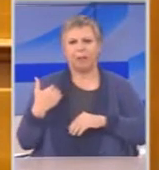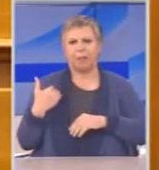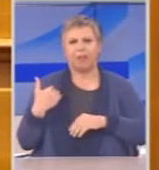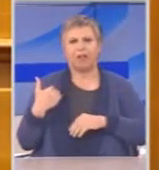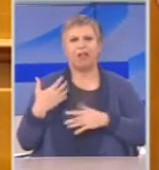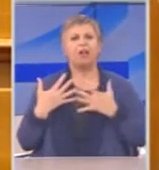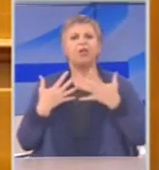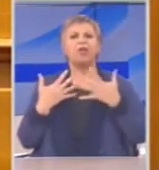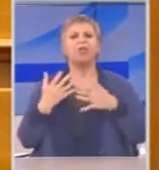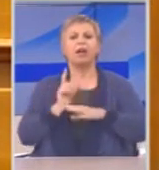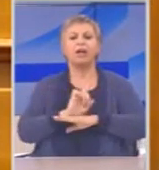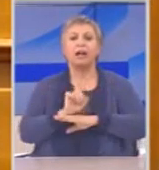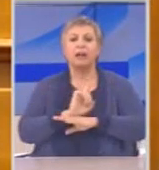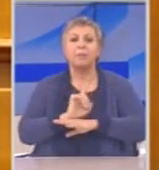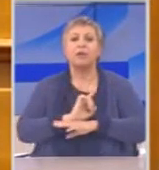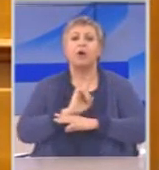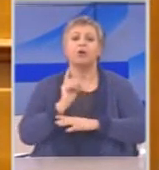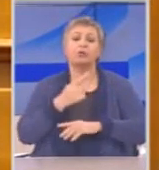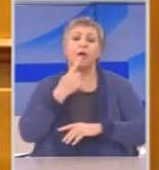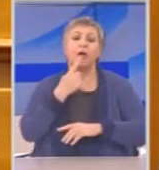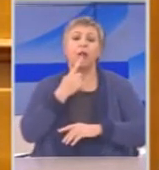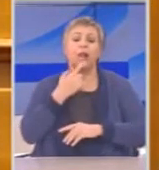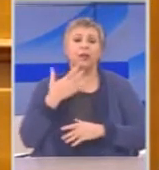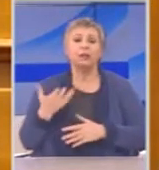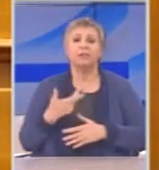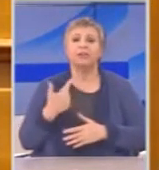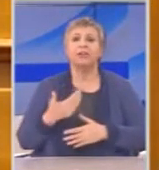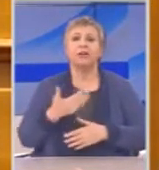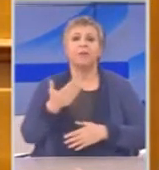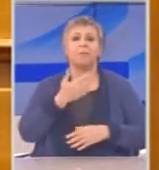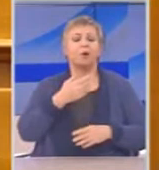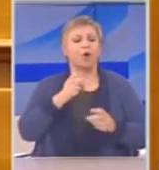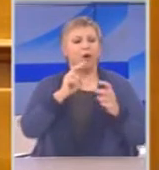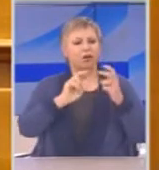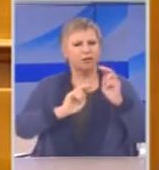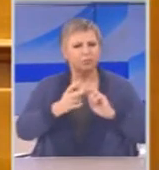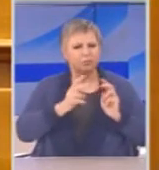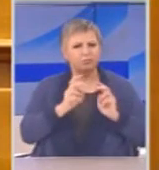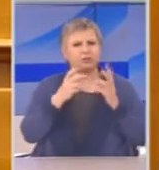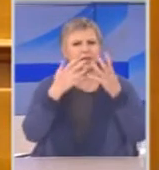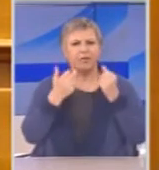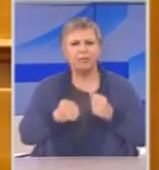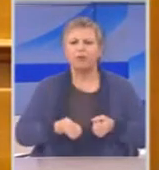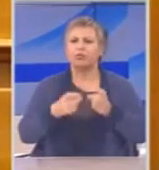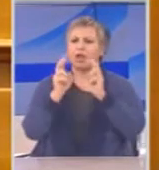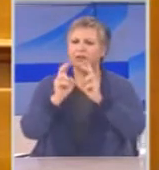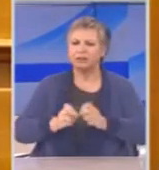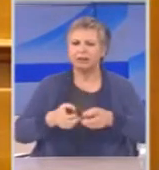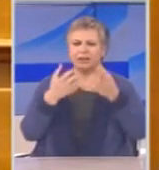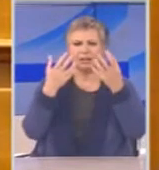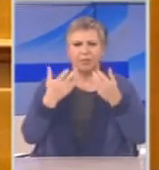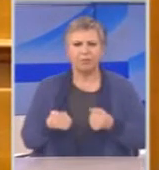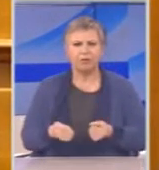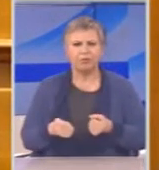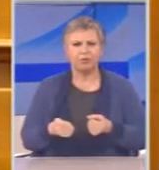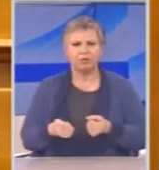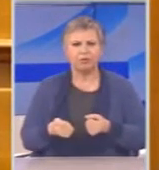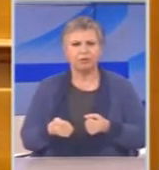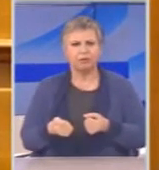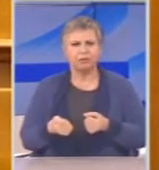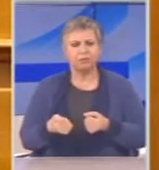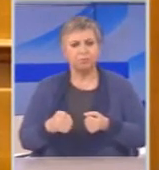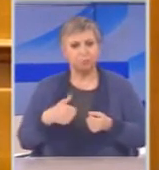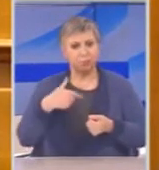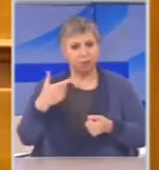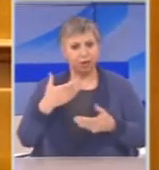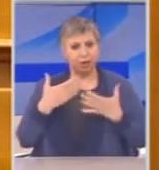έχουν γίνει τόσες εξεταστικές, τόσες προανακριτικές, φτάσανε εκεί. Προτείνει κανένας την κατάργηση του θεσμού ή την